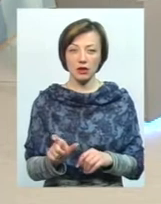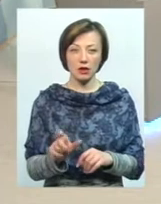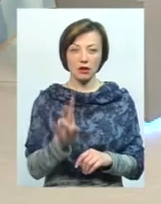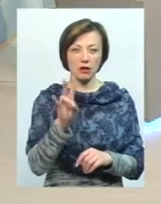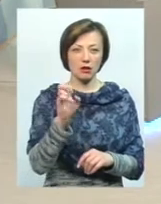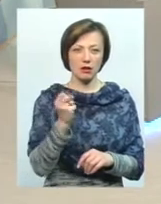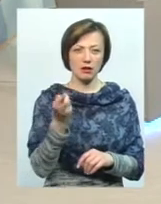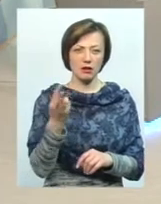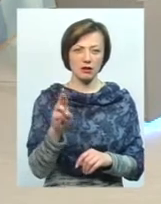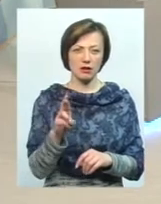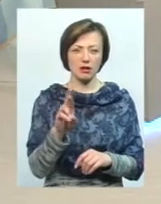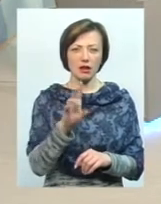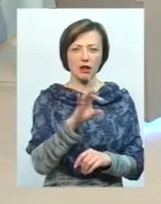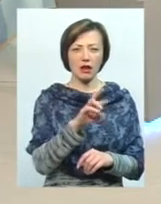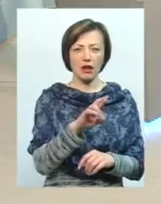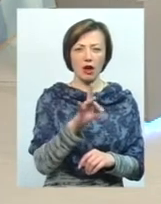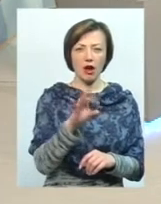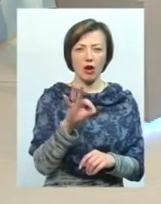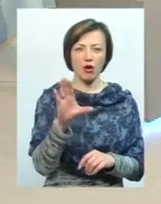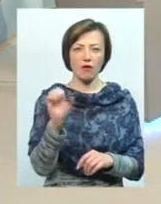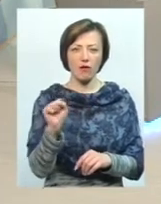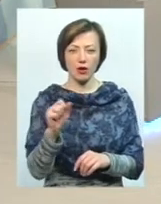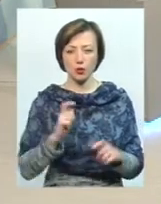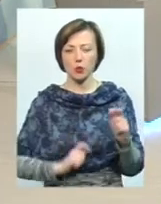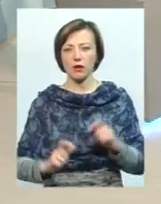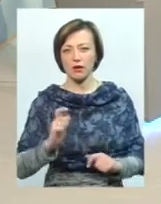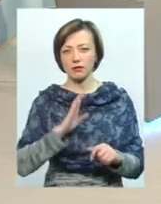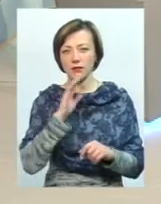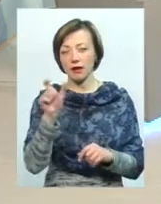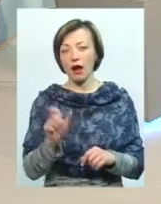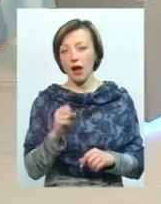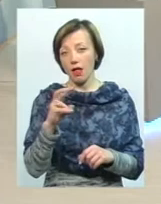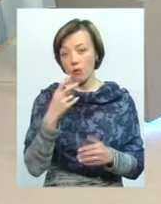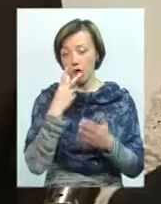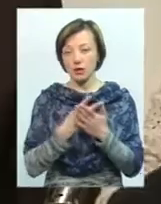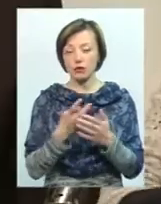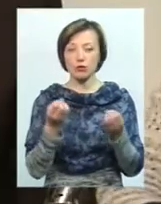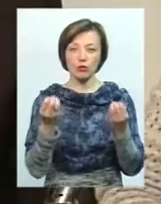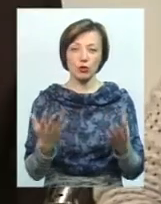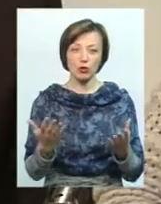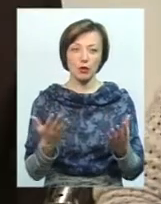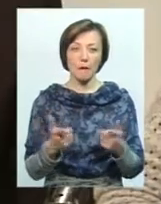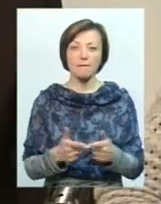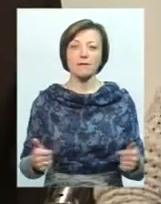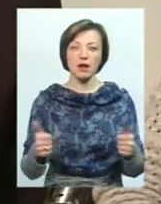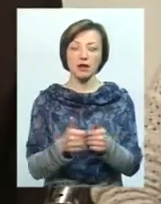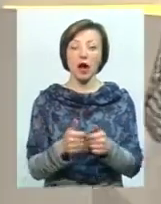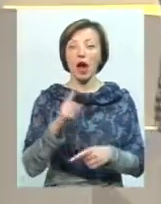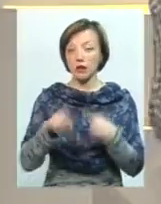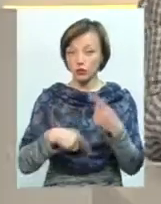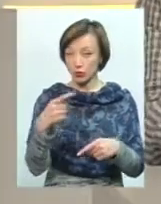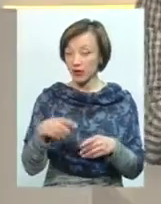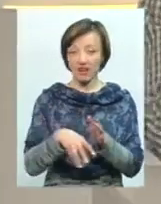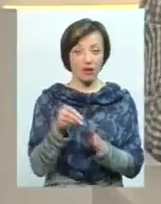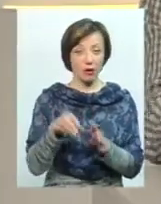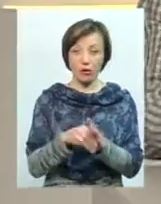Ярова. Але це показник того, що просто партійний... Але на наступних виборах